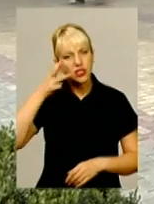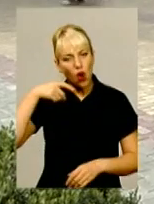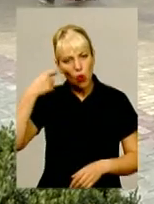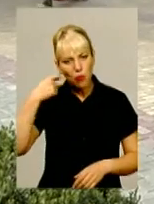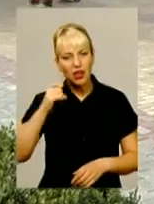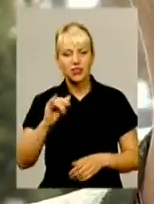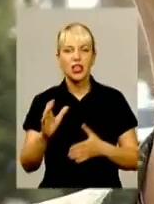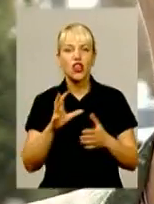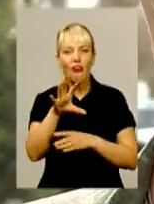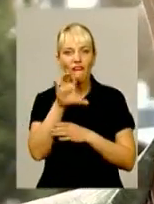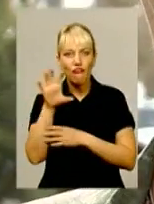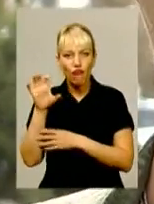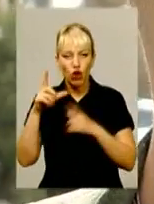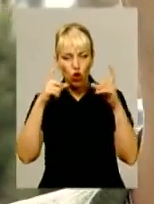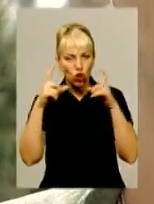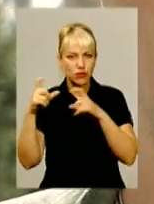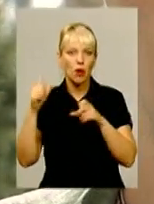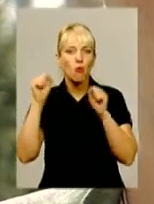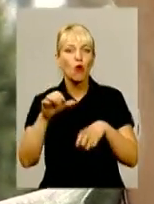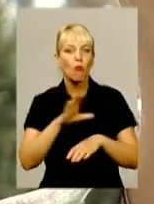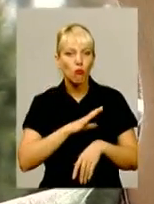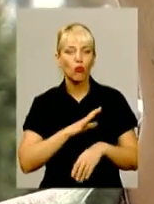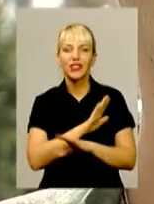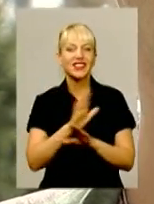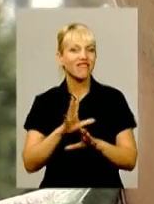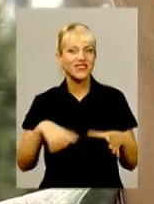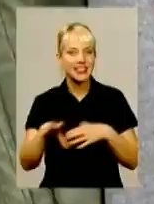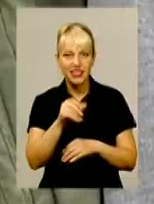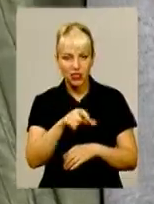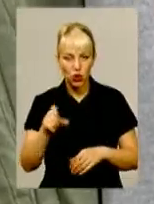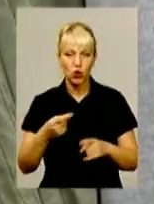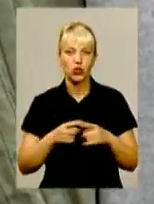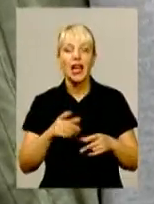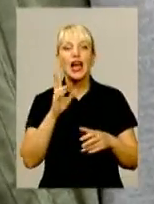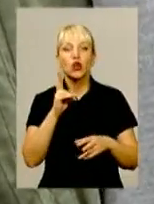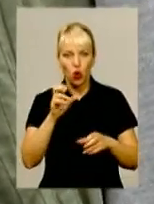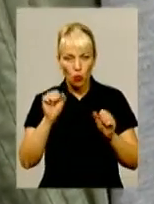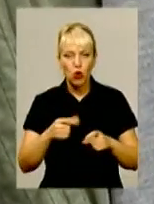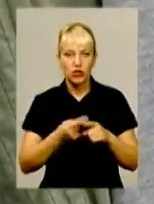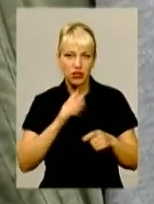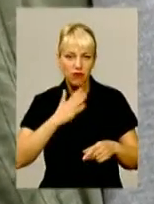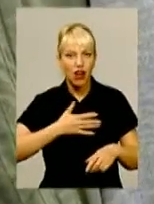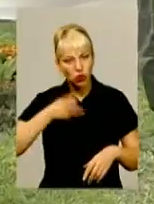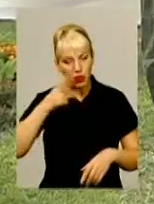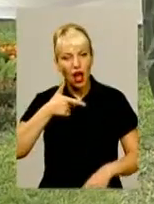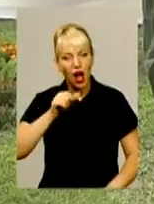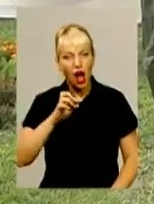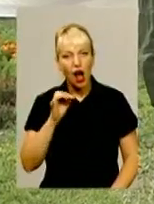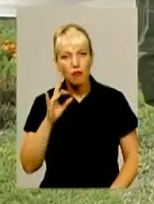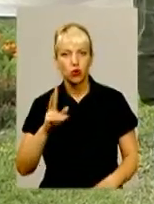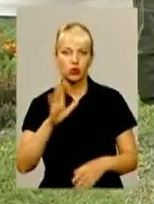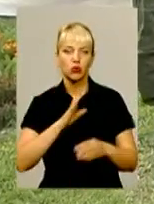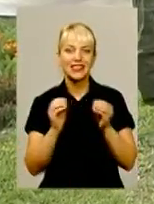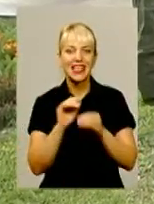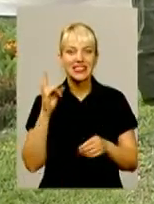фотокореспондентом можуть бути далеко не всі. Серед тих, хто може, і оператор Михайло Габрух. Він вже близько десяти разів був у